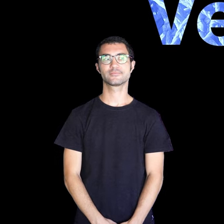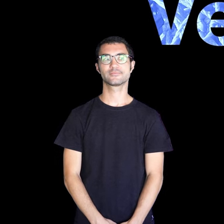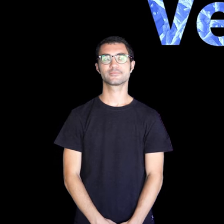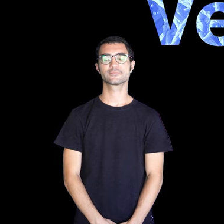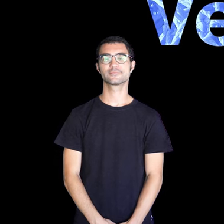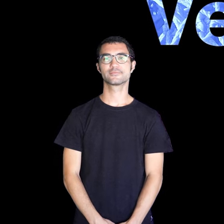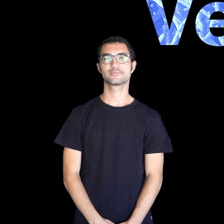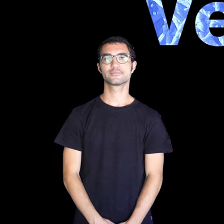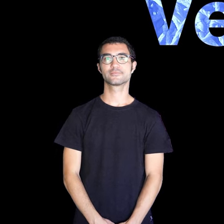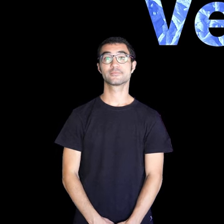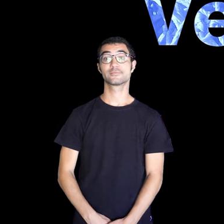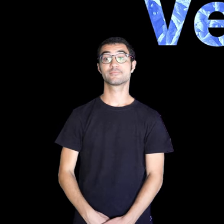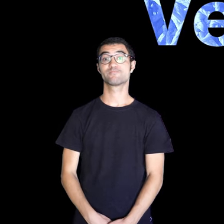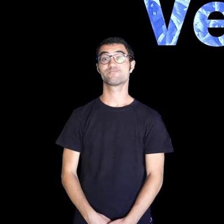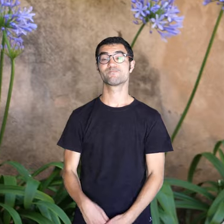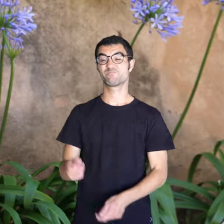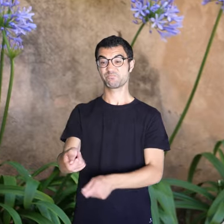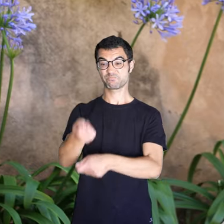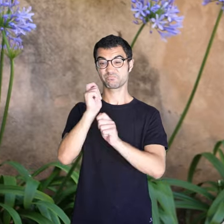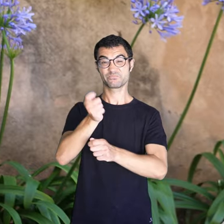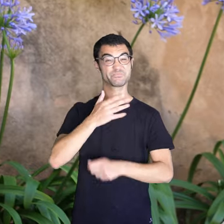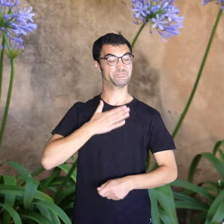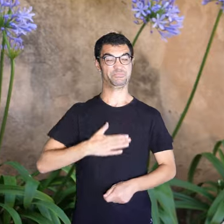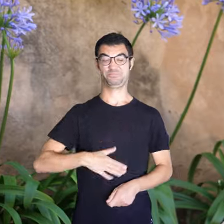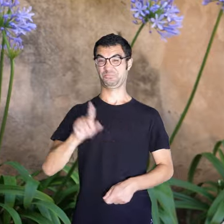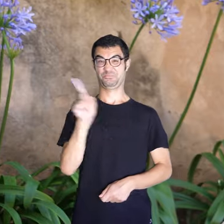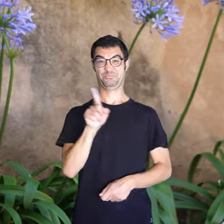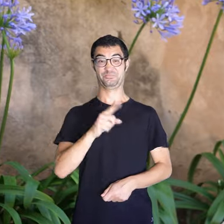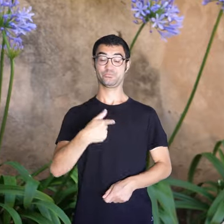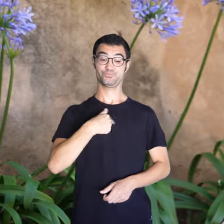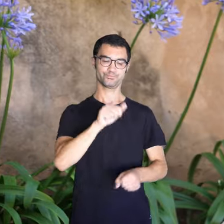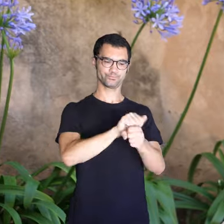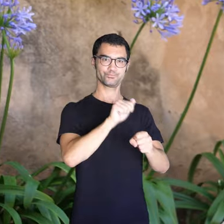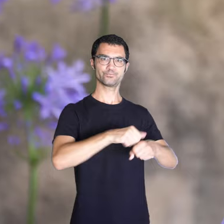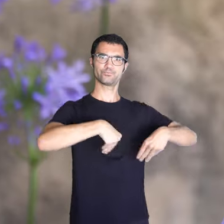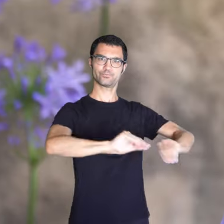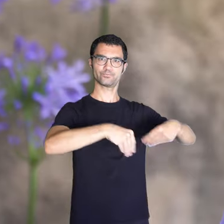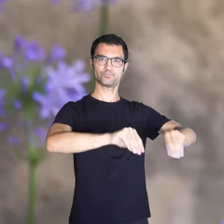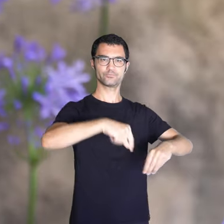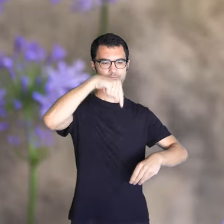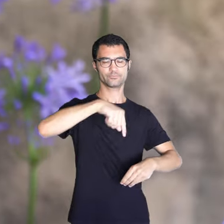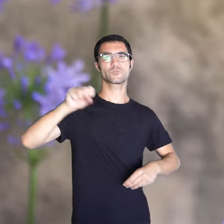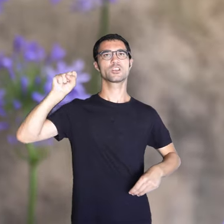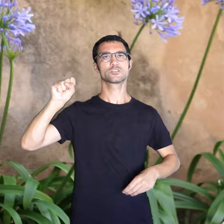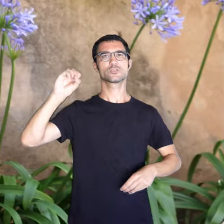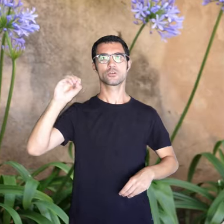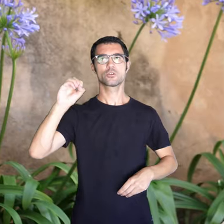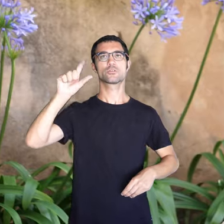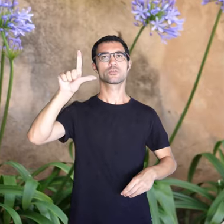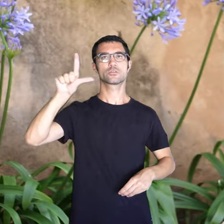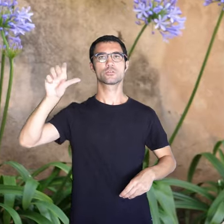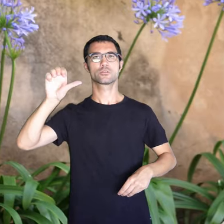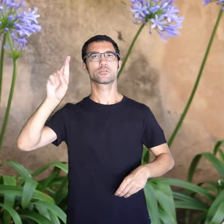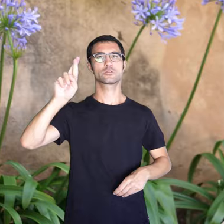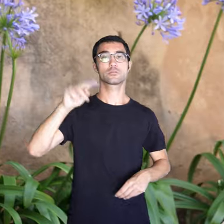Els de pescar no me va agradar mai. Sempre he fet feina en el mercat de Solló. Cinc germanes. La meva